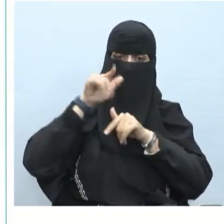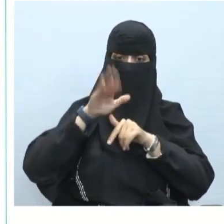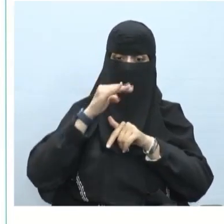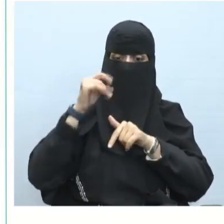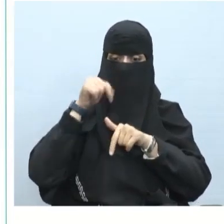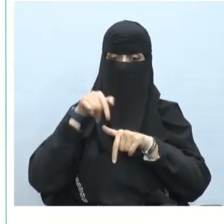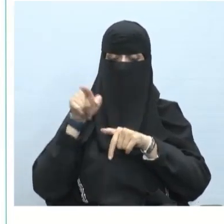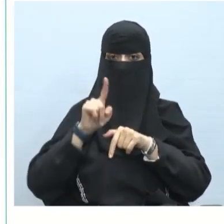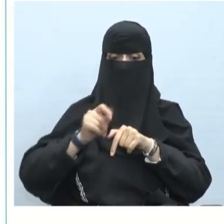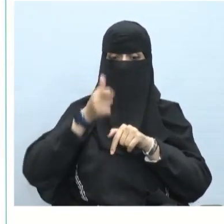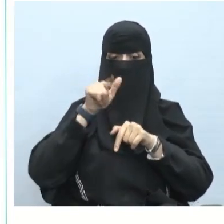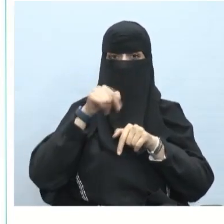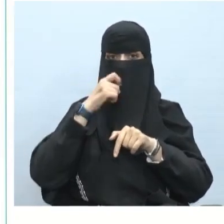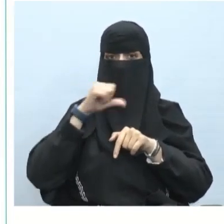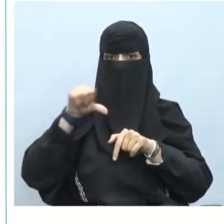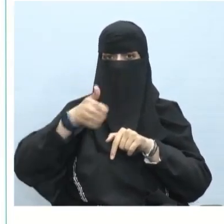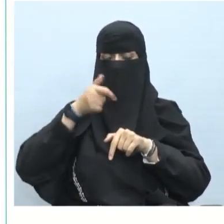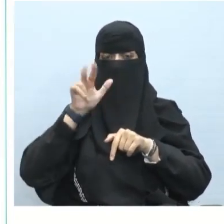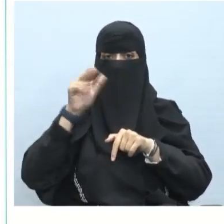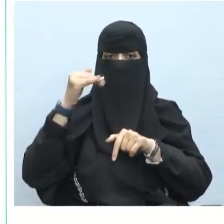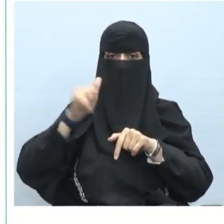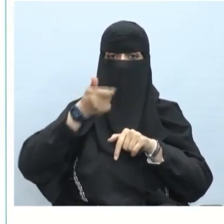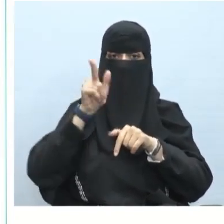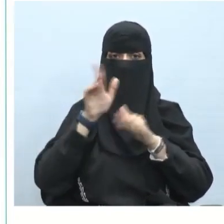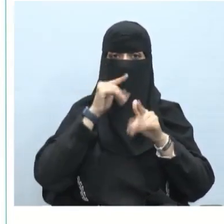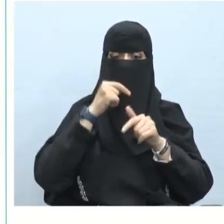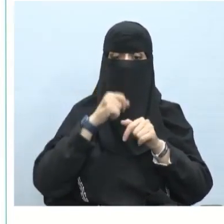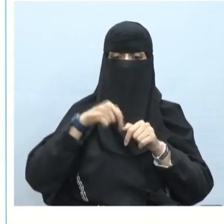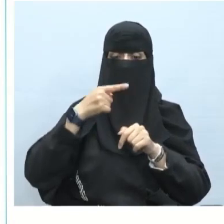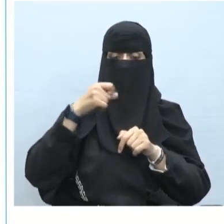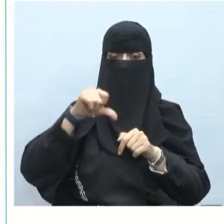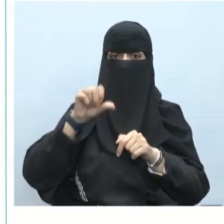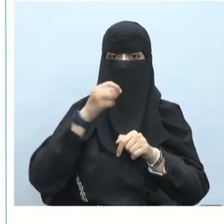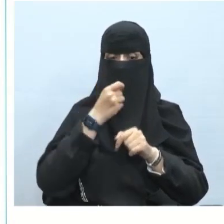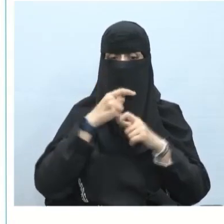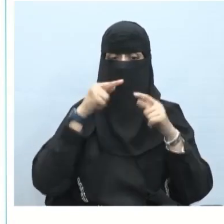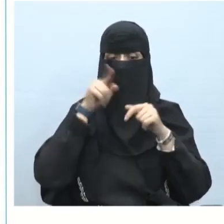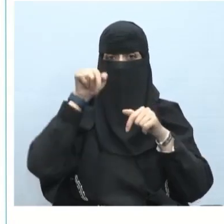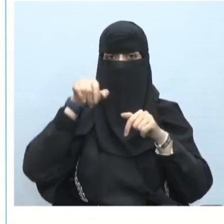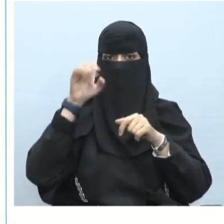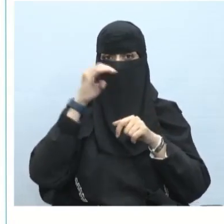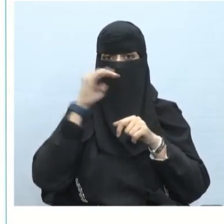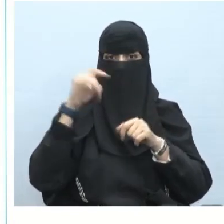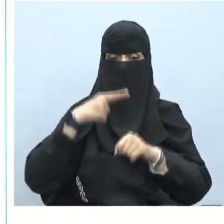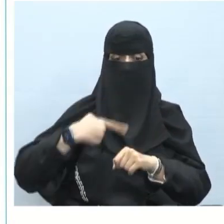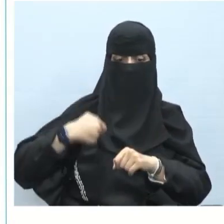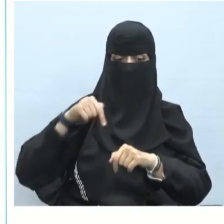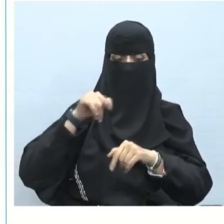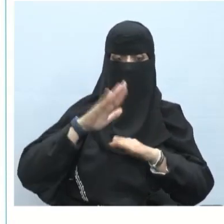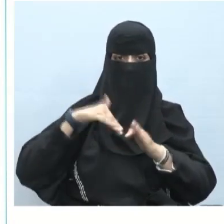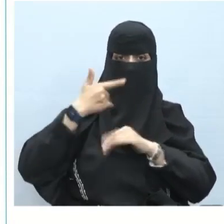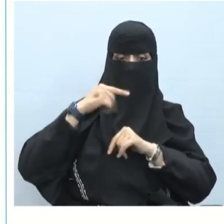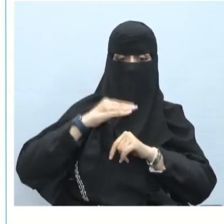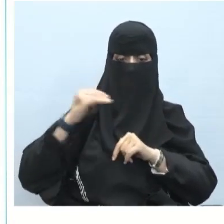إذن هذه الواو نقول واو الحال وثغره باسم ستكون هي الجملة الإسمية